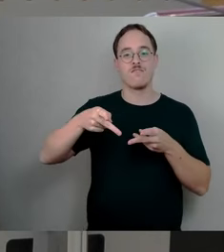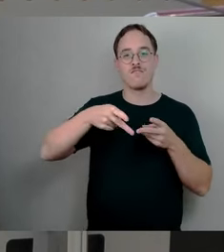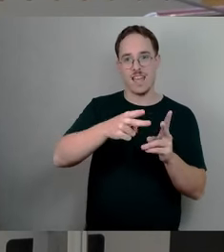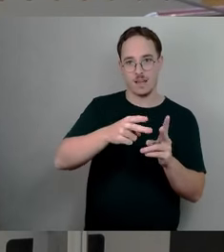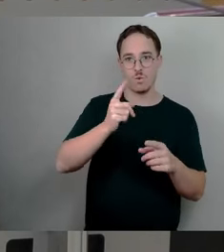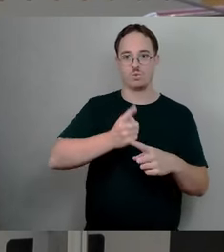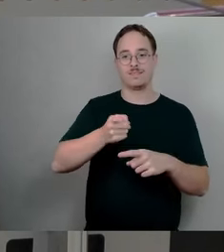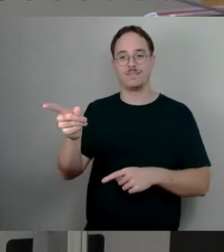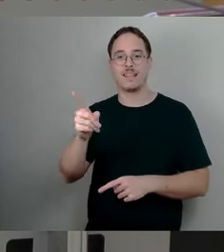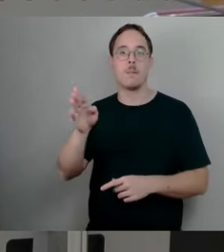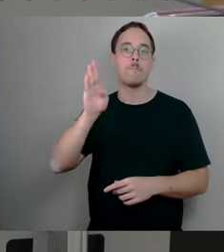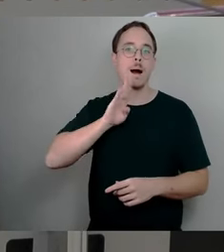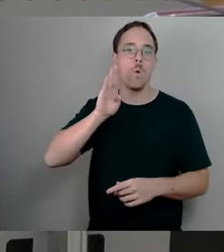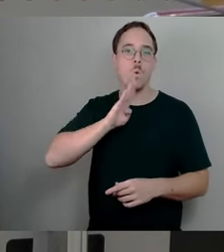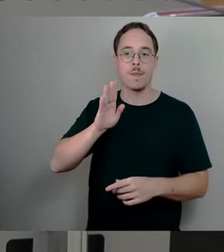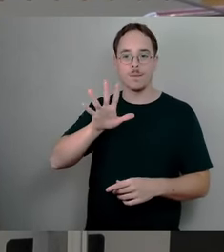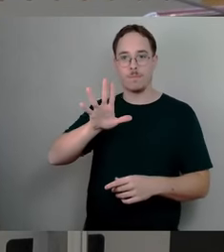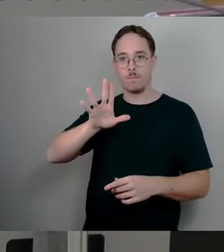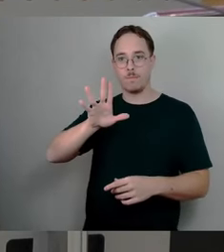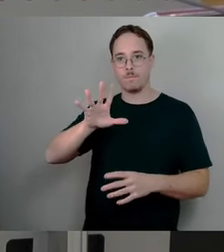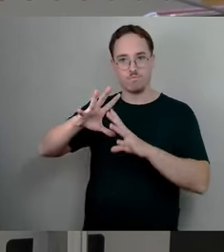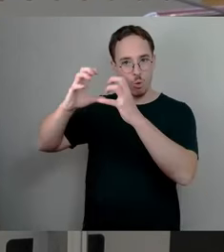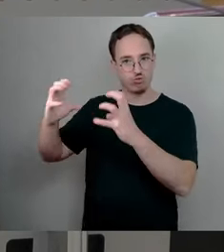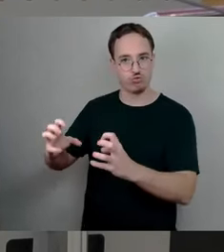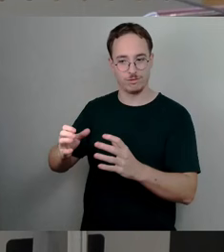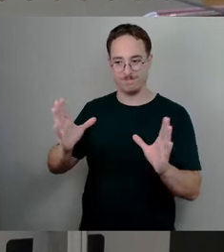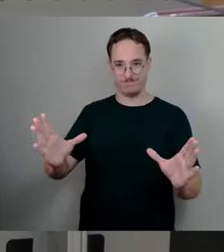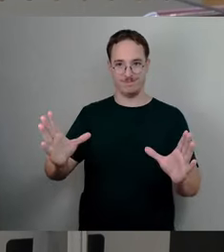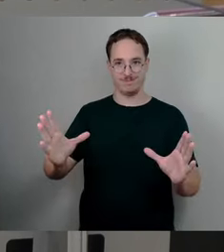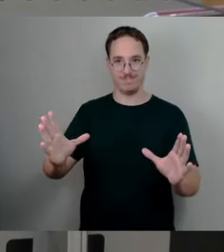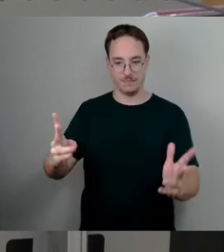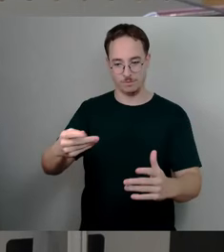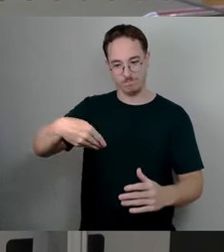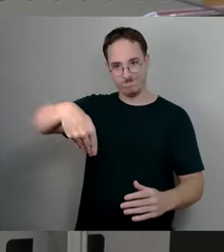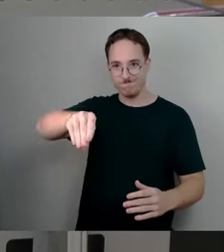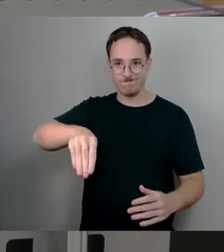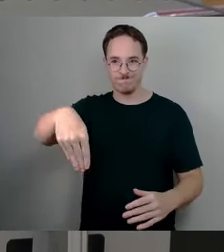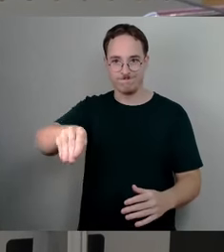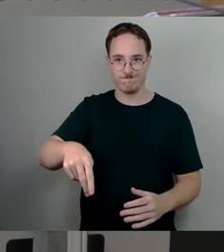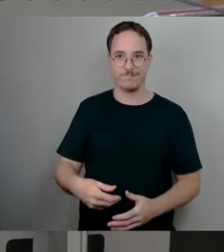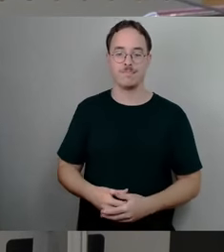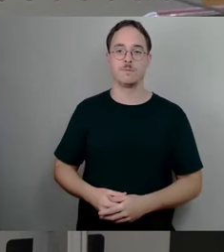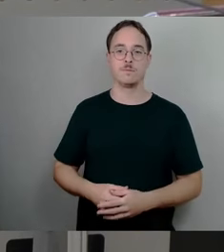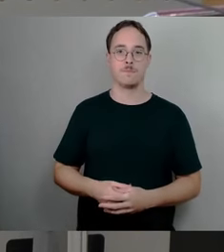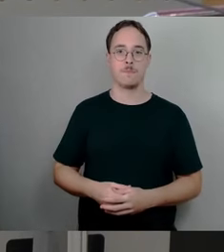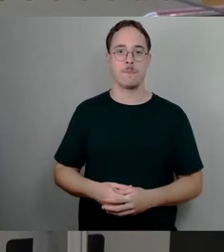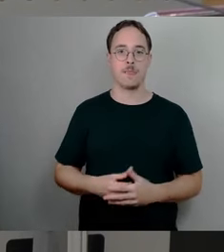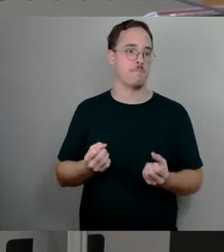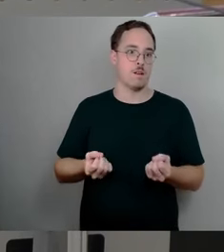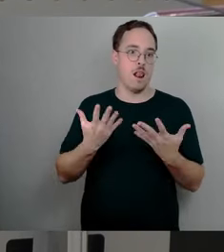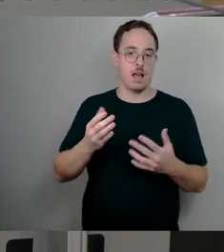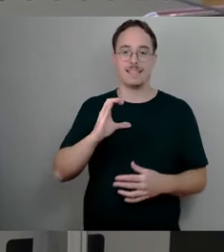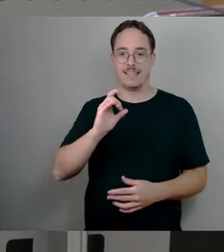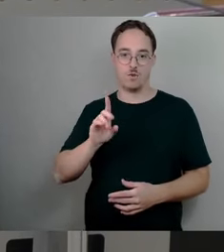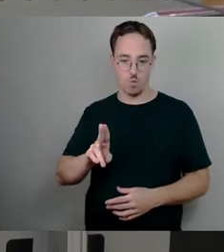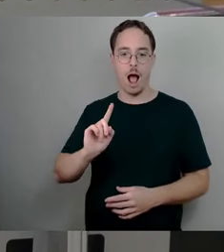Nun ist es so, dass die Sicherheit im Radwegverkehr durchaus auch ein herzensanliegender CDU ist,